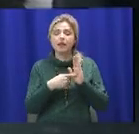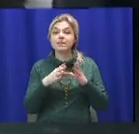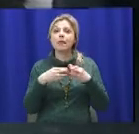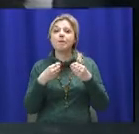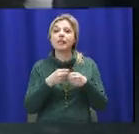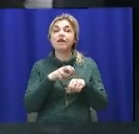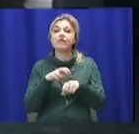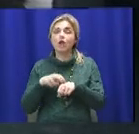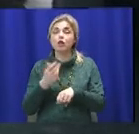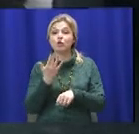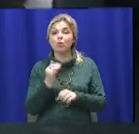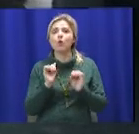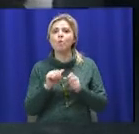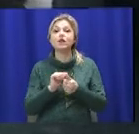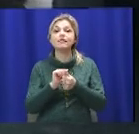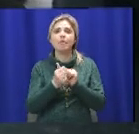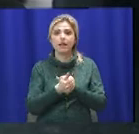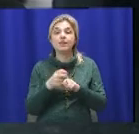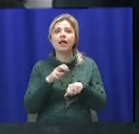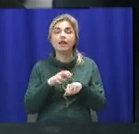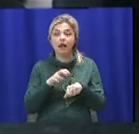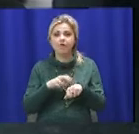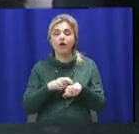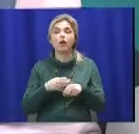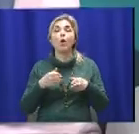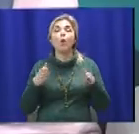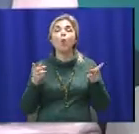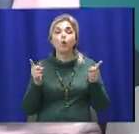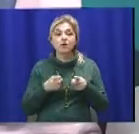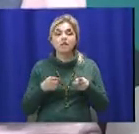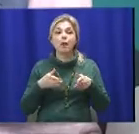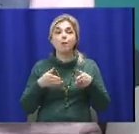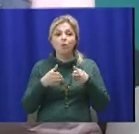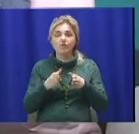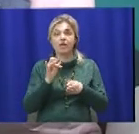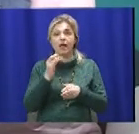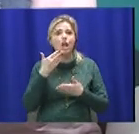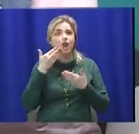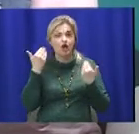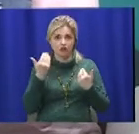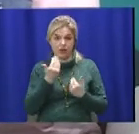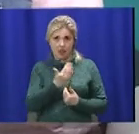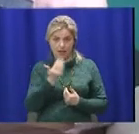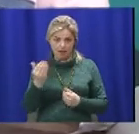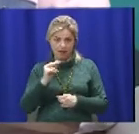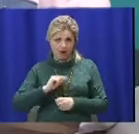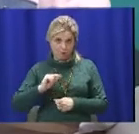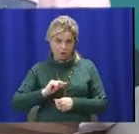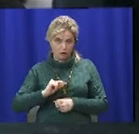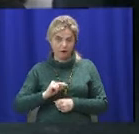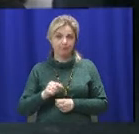замінити лікарів вузького профілю, чи, можливо, полегшити їм роботу? Ну, тут